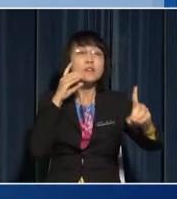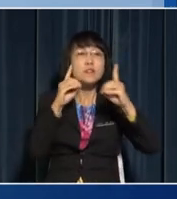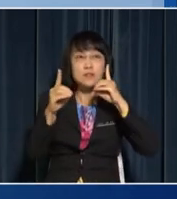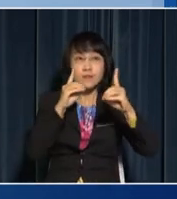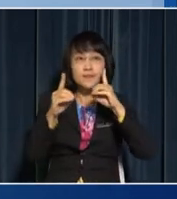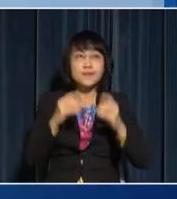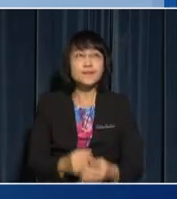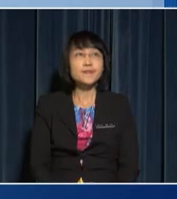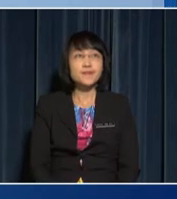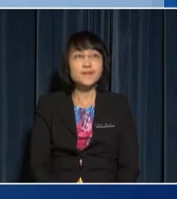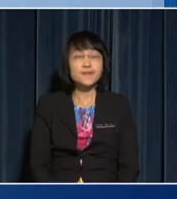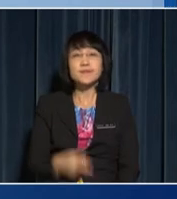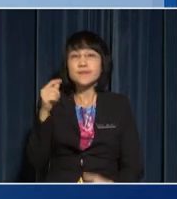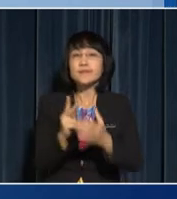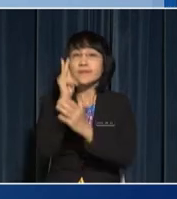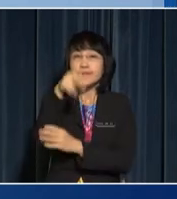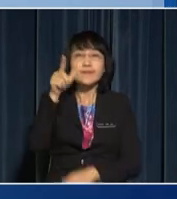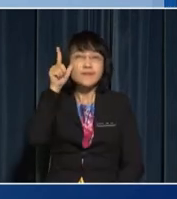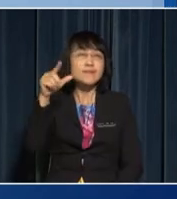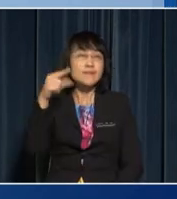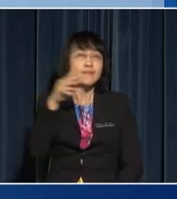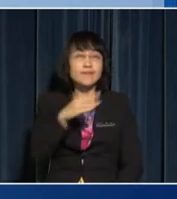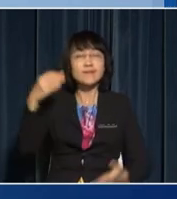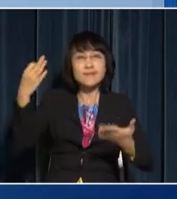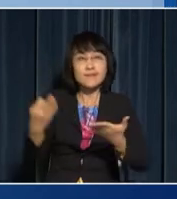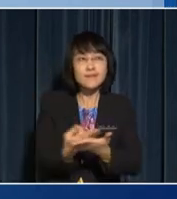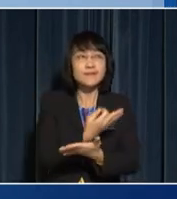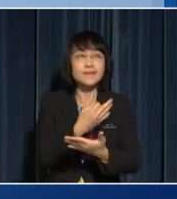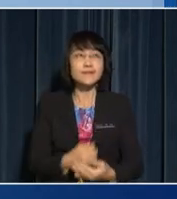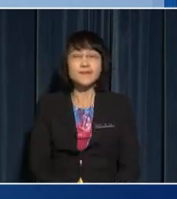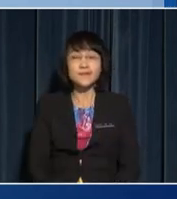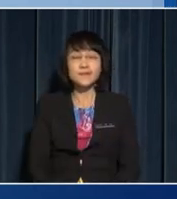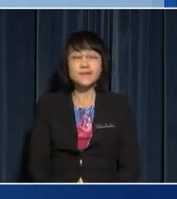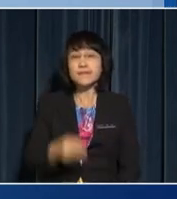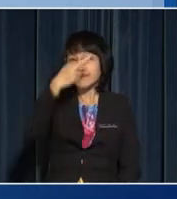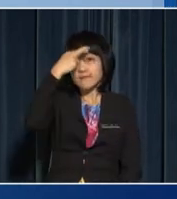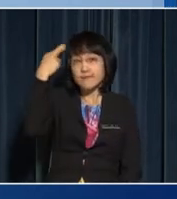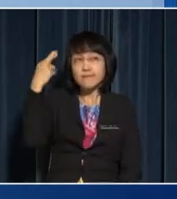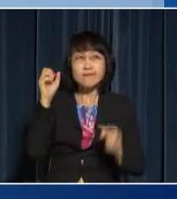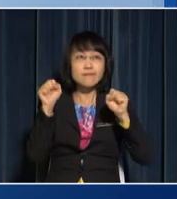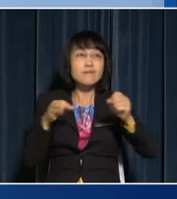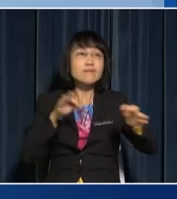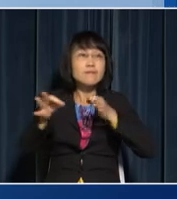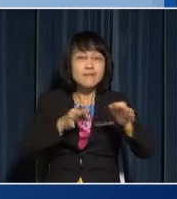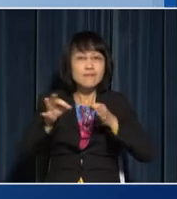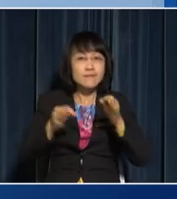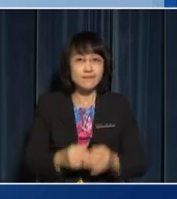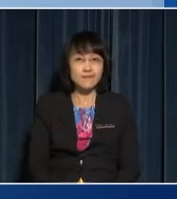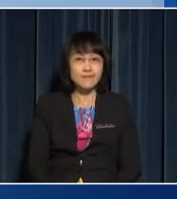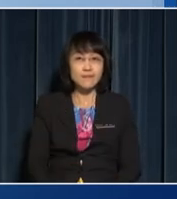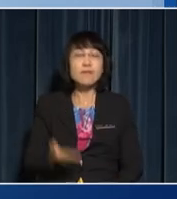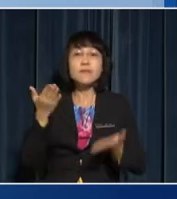is The plant looks green and fresh While the reasonable explanation